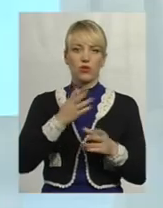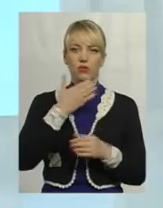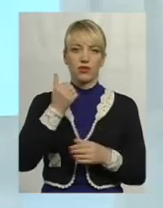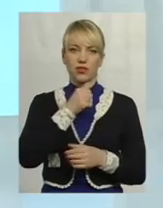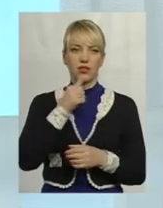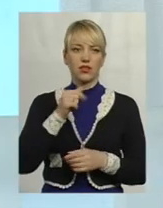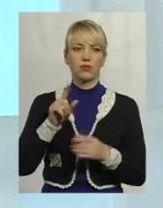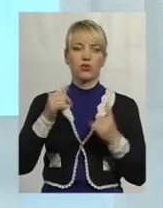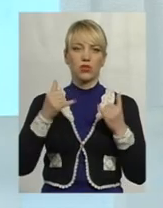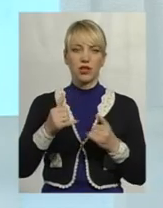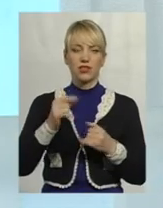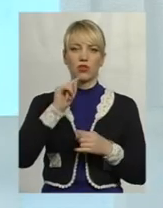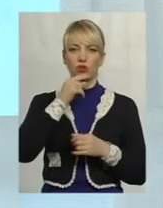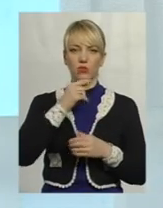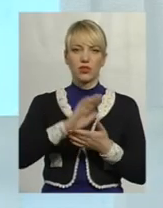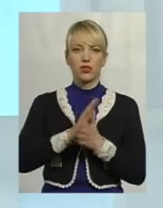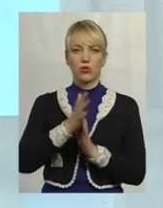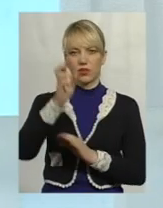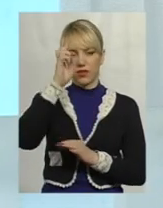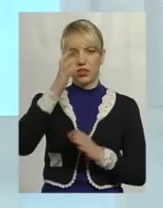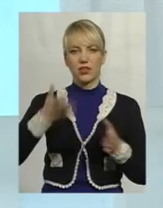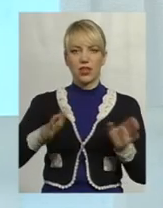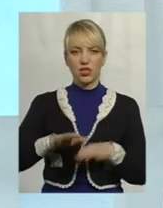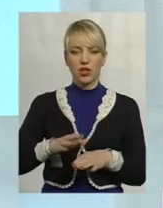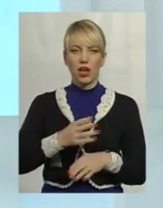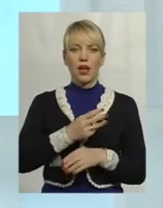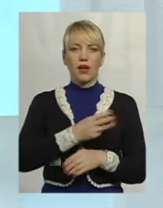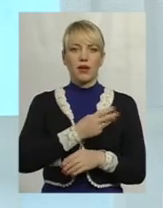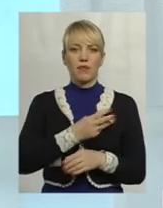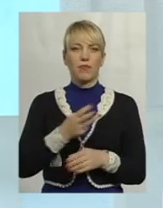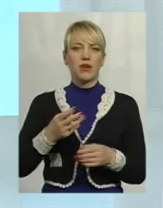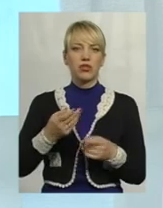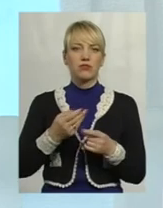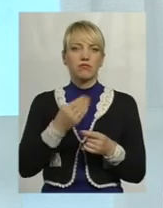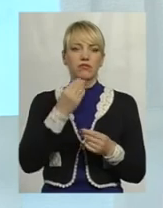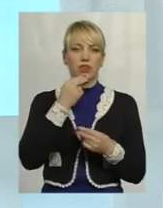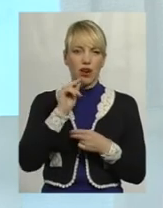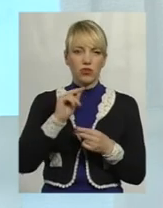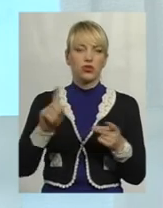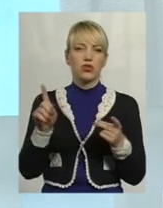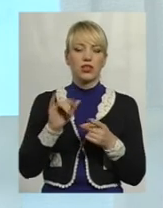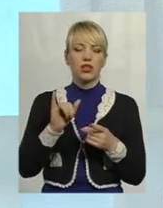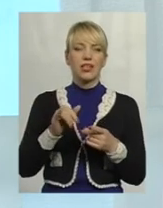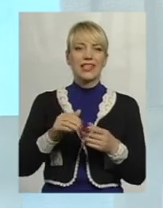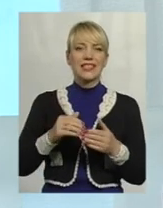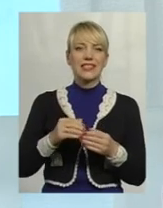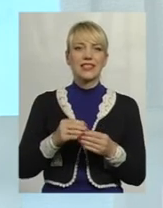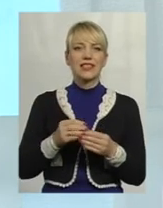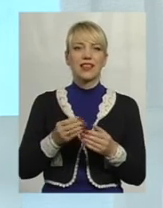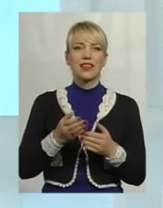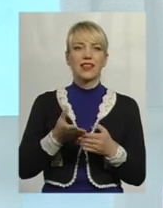наразі економічна ситуація в державі залишає бажати кращого, тому стимулювання приватної ініціативи,